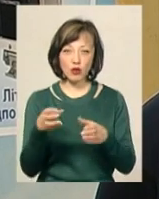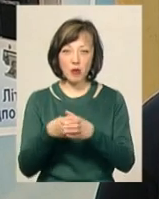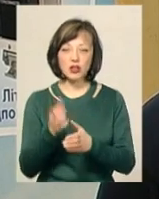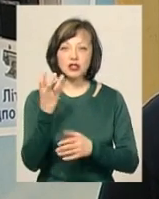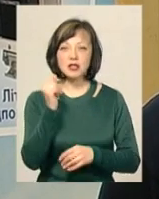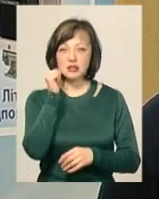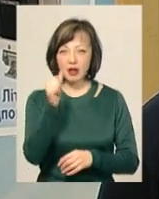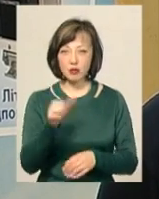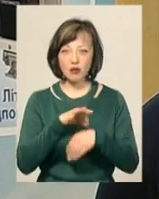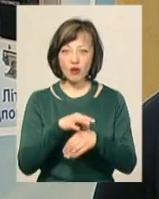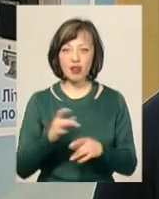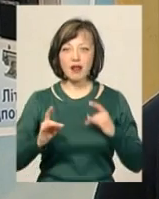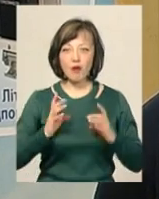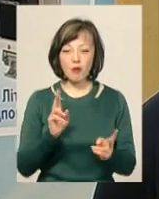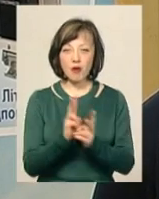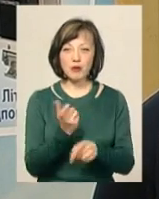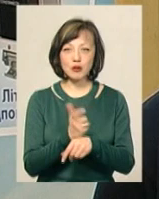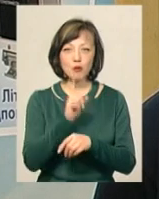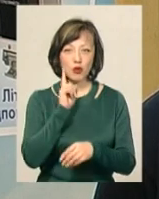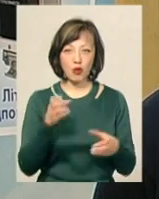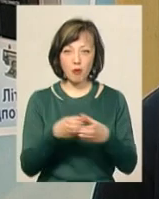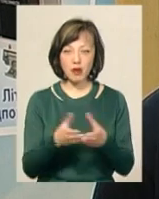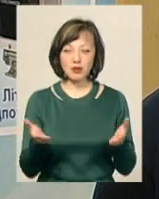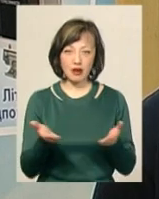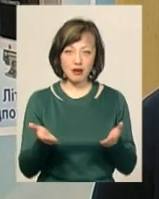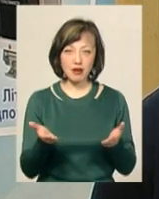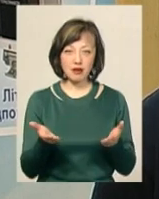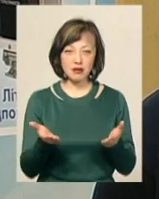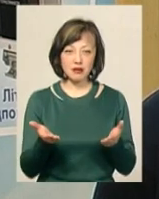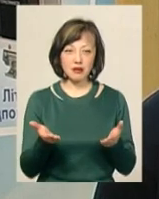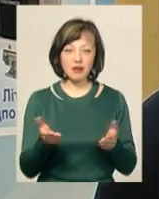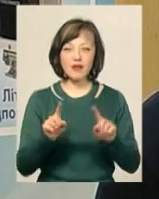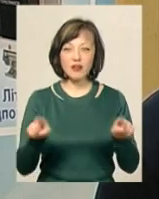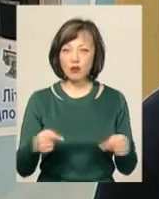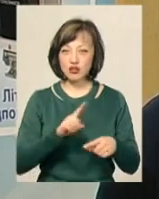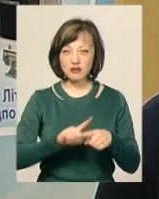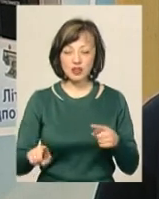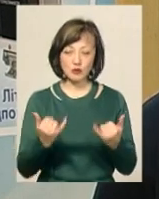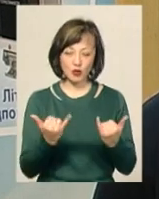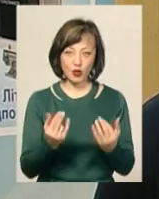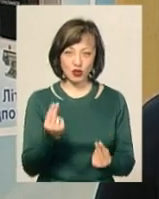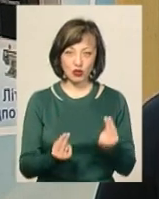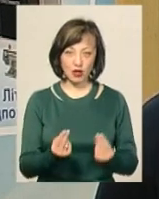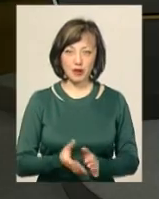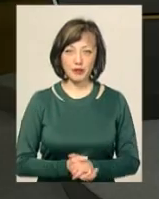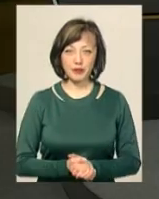проводити один нервовий поєдинок з більш молодою командою, яка, ну, як мінімум, відновиться швидше після сьогоднішньої гри.